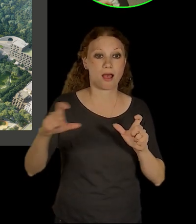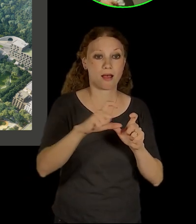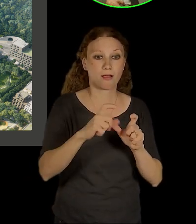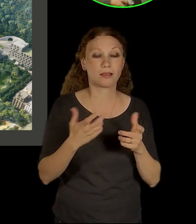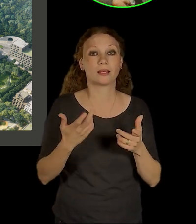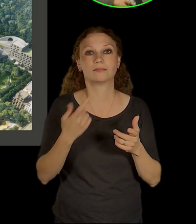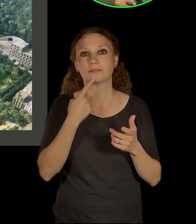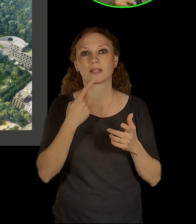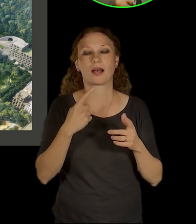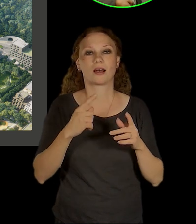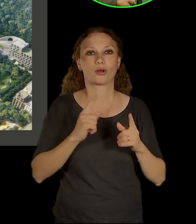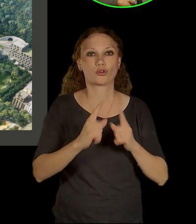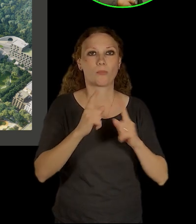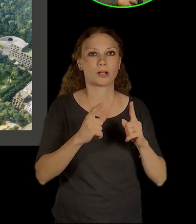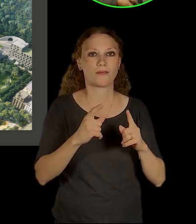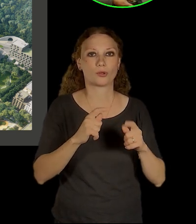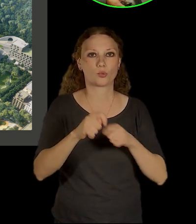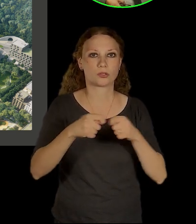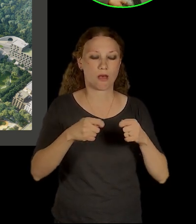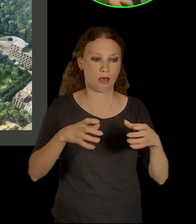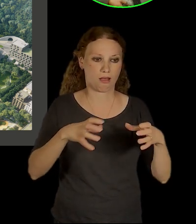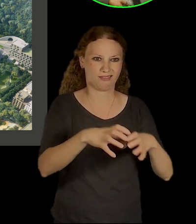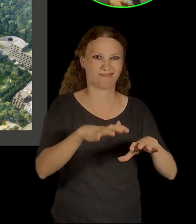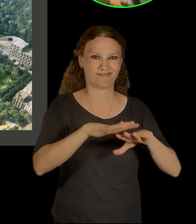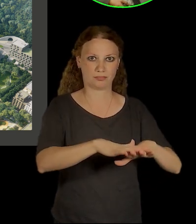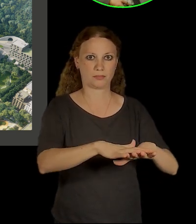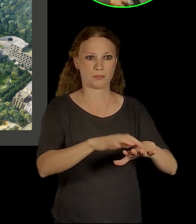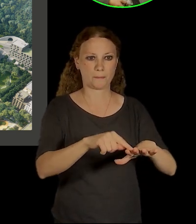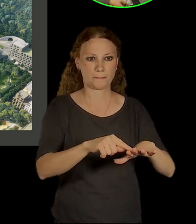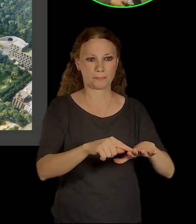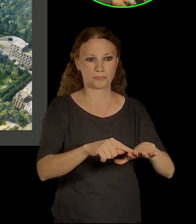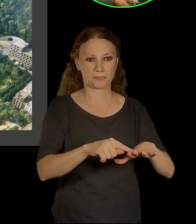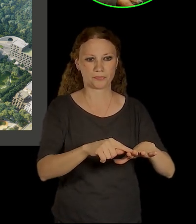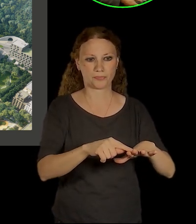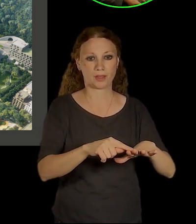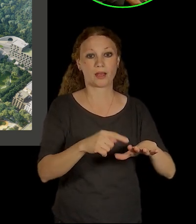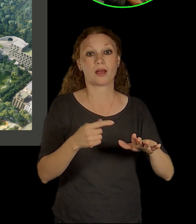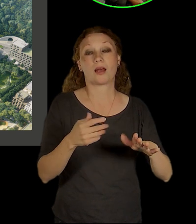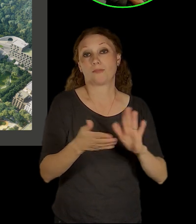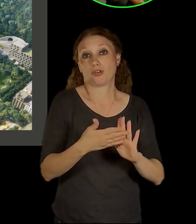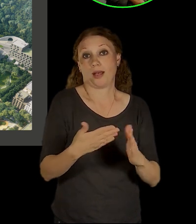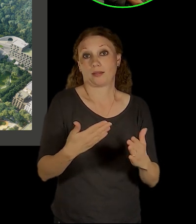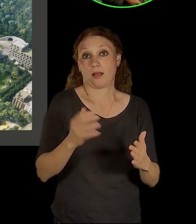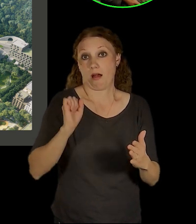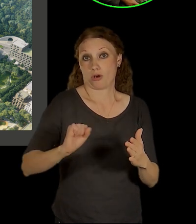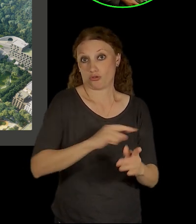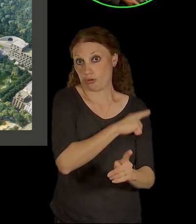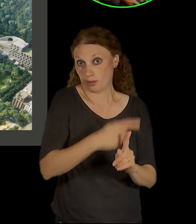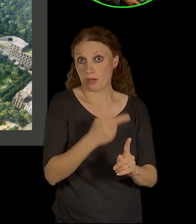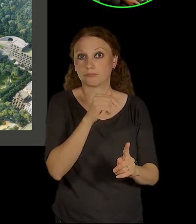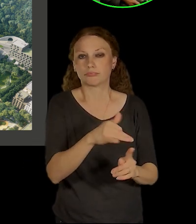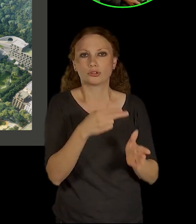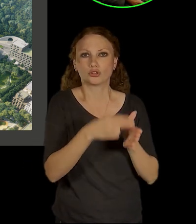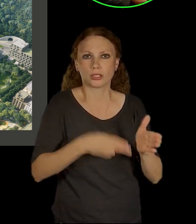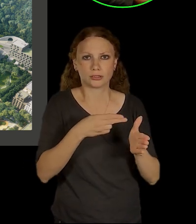ty dopravní úzly v místech, kde dneska byla velmi extenzivní železniční doprava a z toho